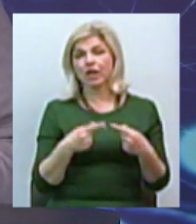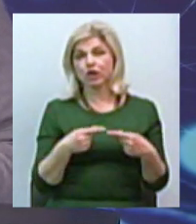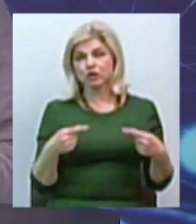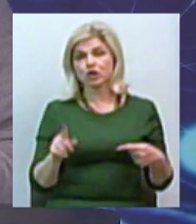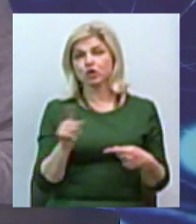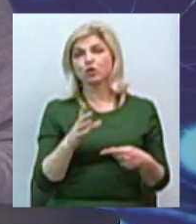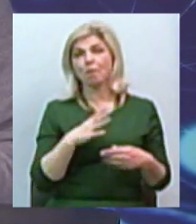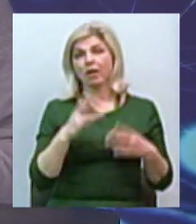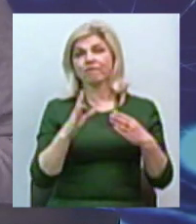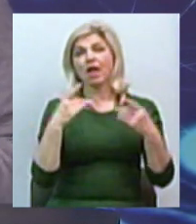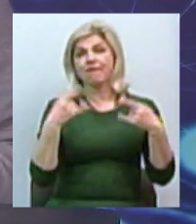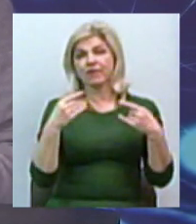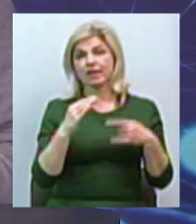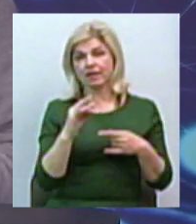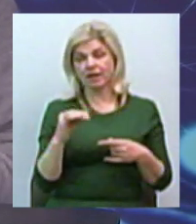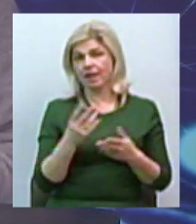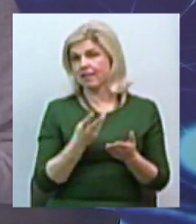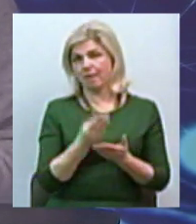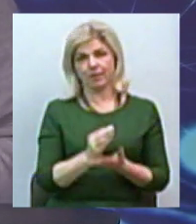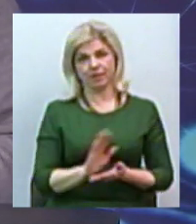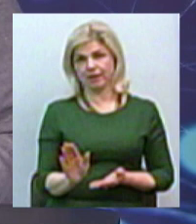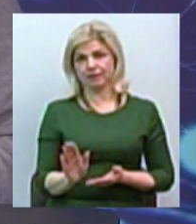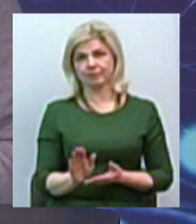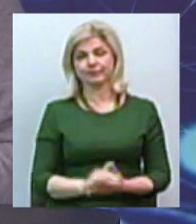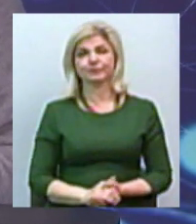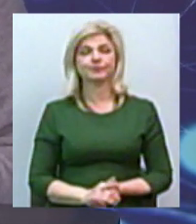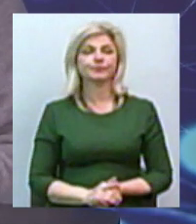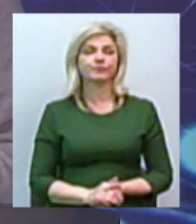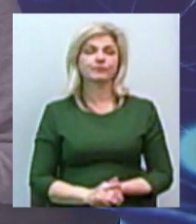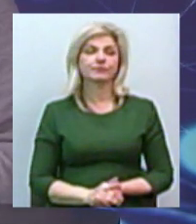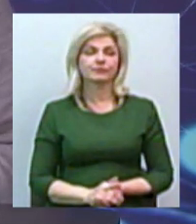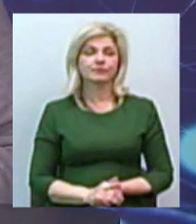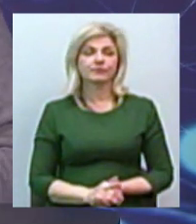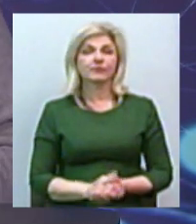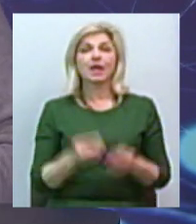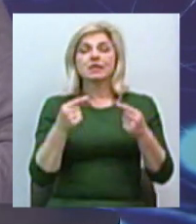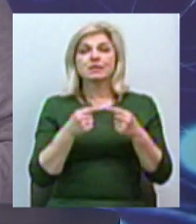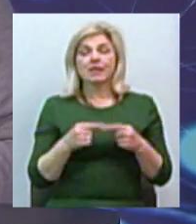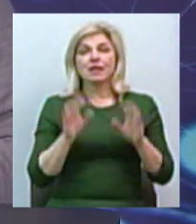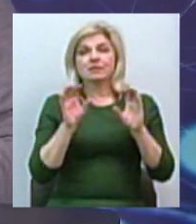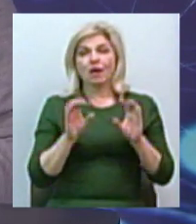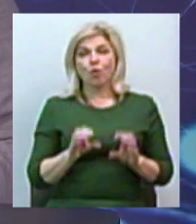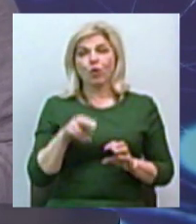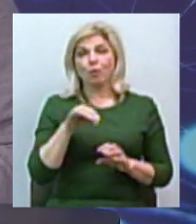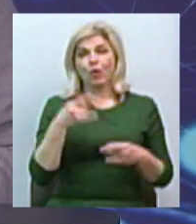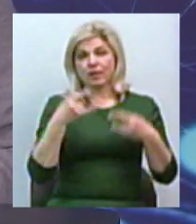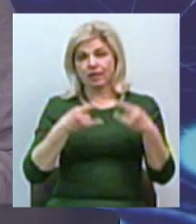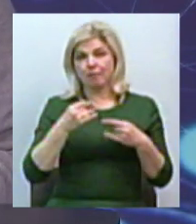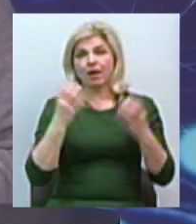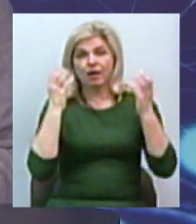в нас в ефірі, вони не платили. Воно апріорі, згідно закону про телебачення, радіомовлення,